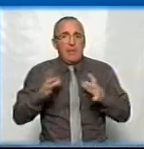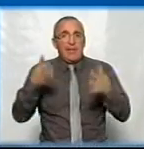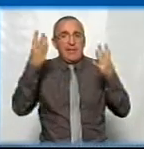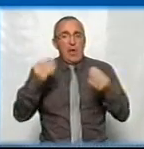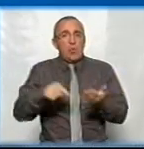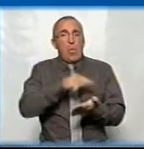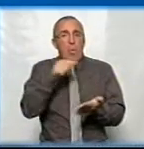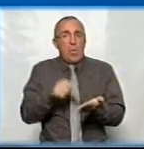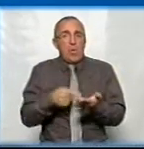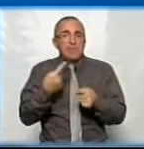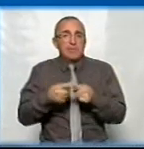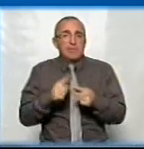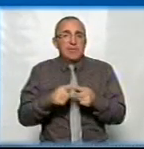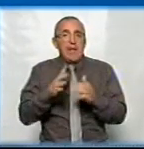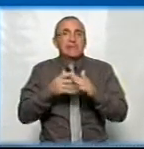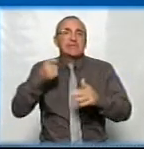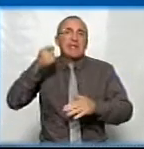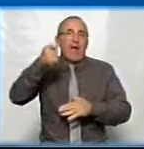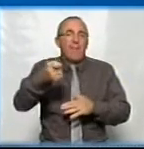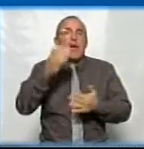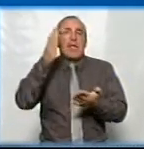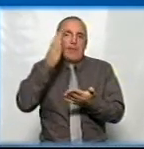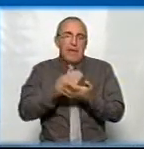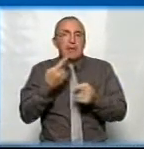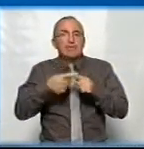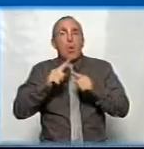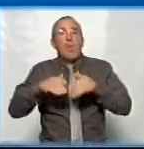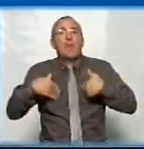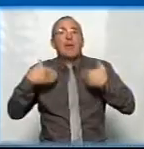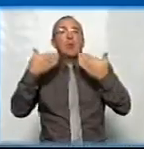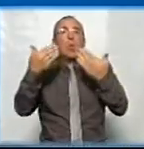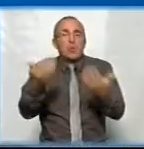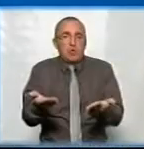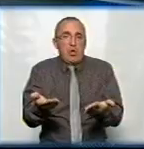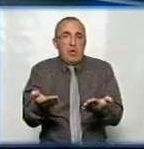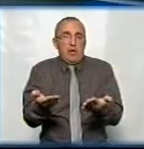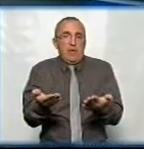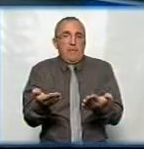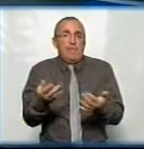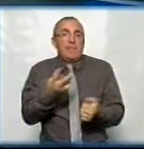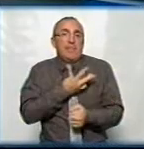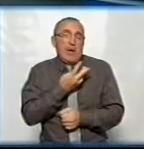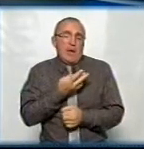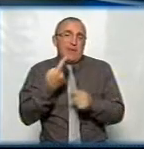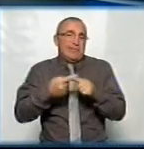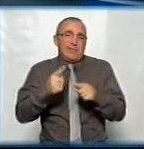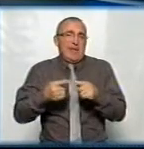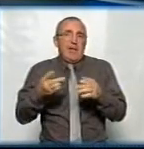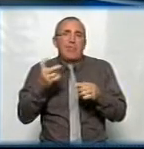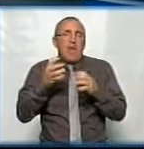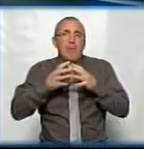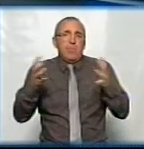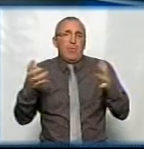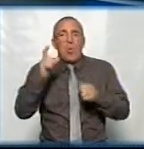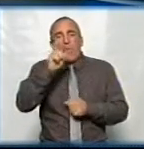Города, це просто заявлення о тому, що є таке предложення. Зайово про намері. Це практично не більше.